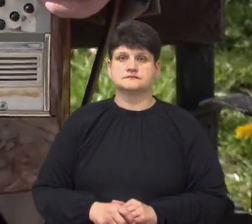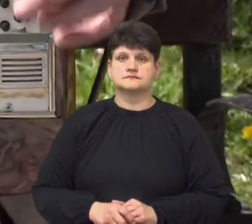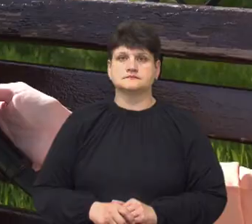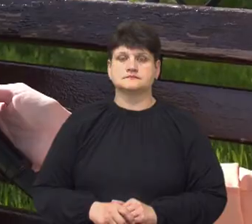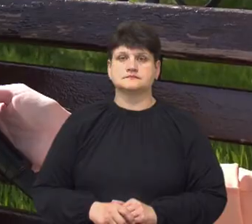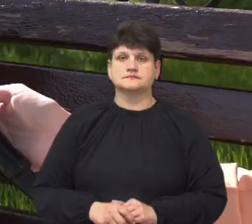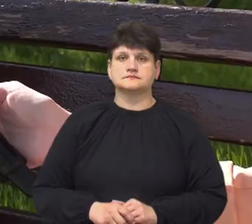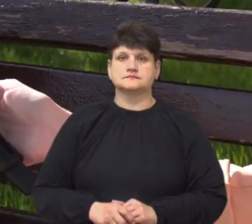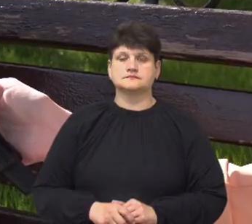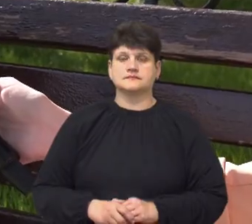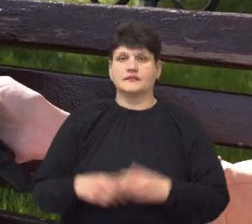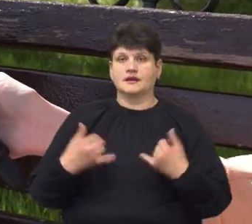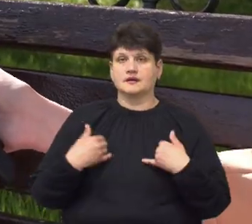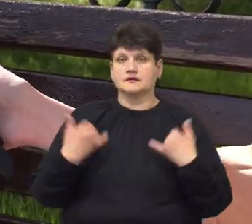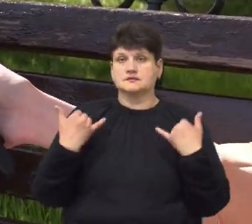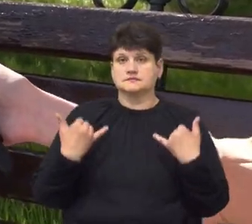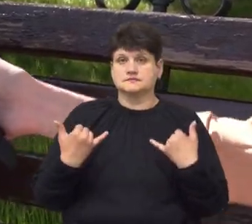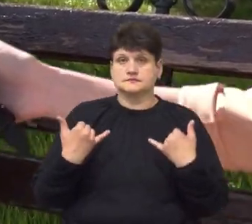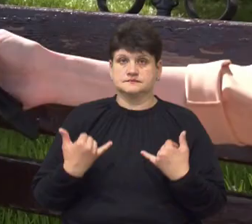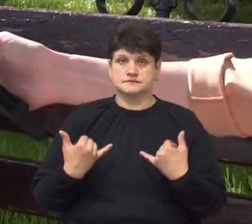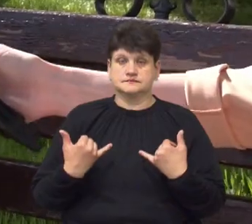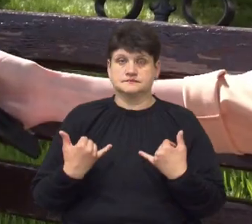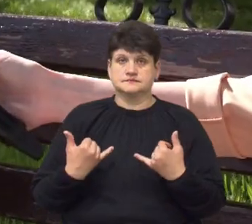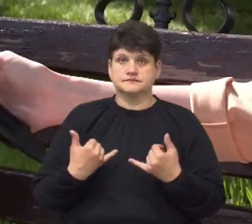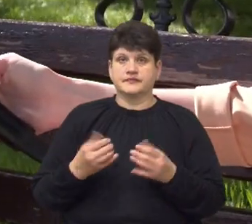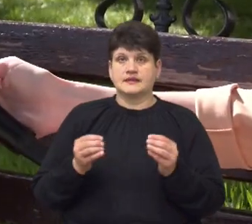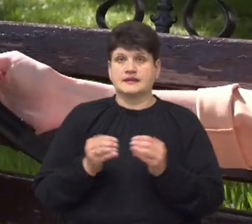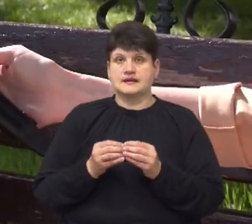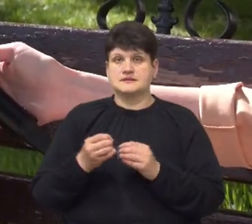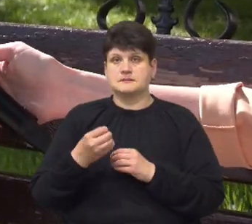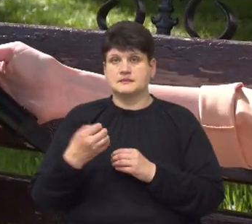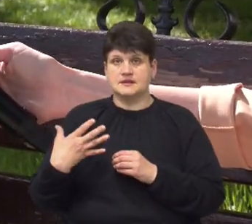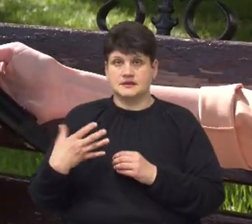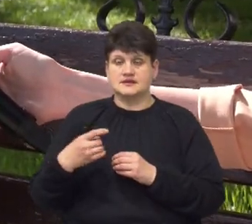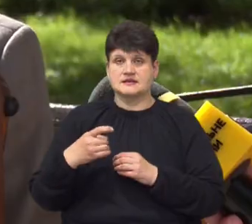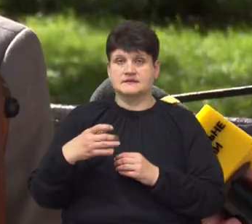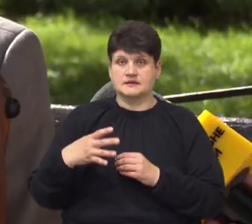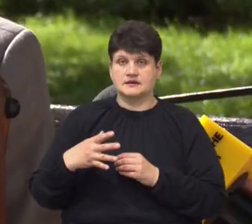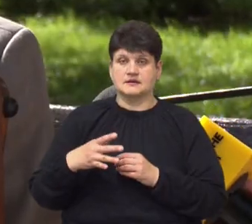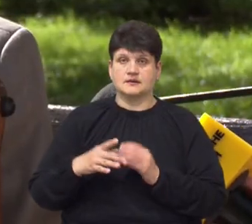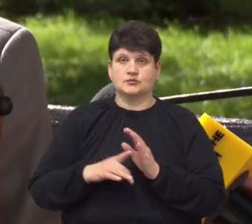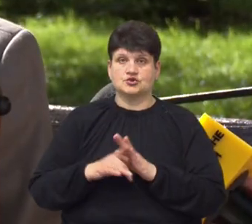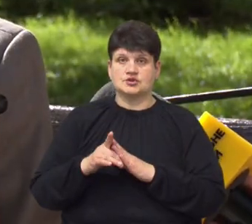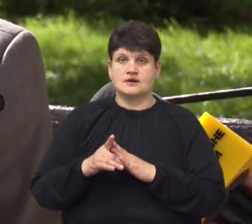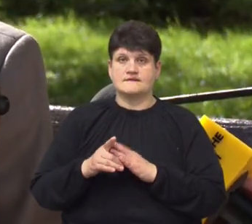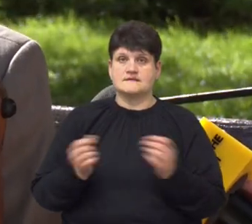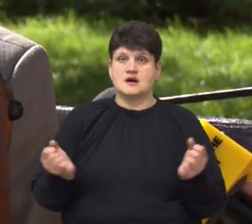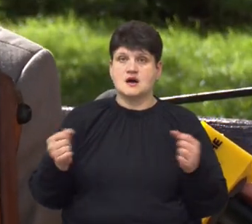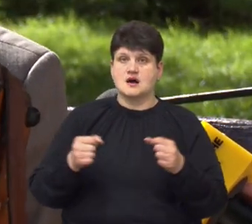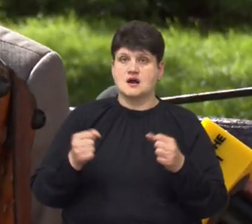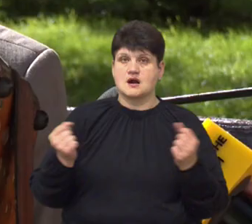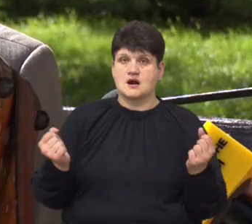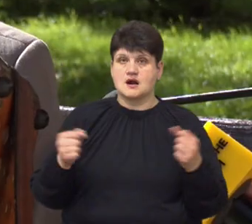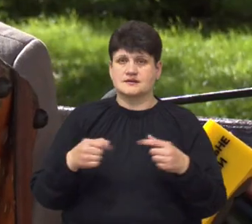Я нині 10-15 хвилин по 9 почав грати. Я в різних місцях граю. Біля